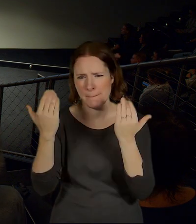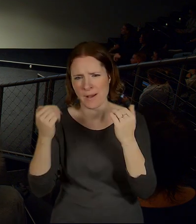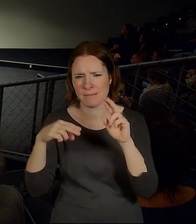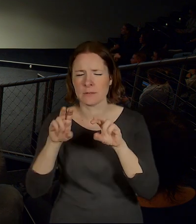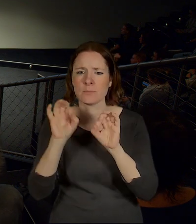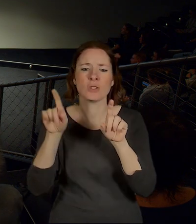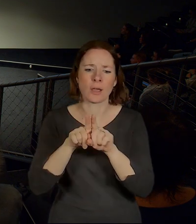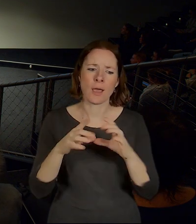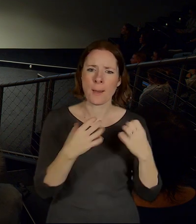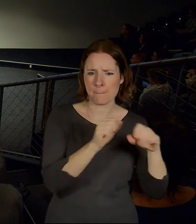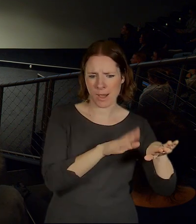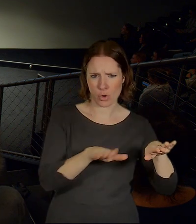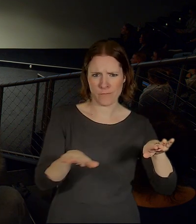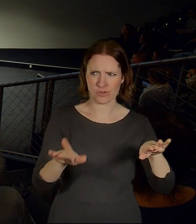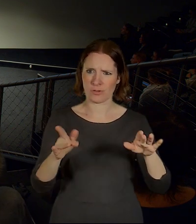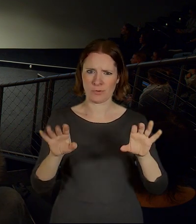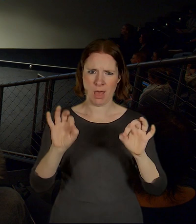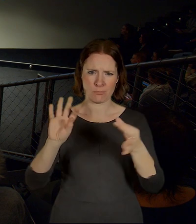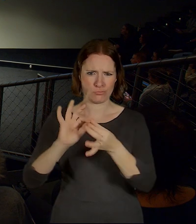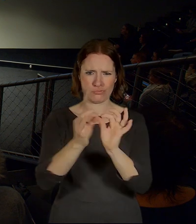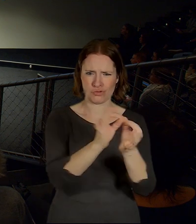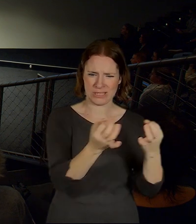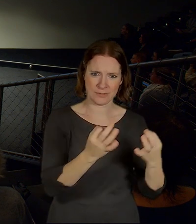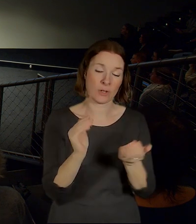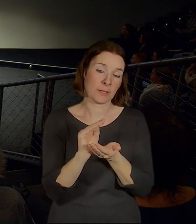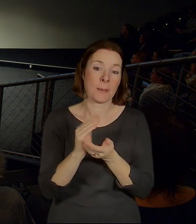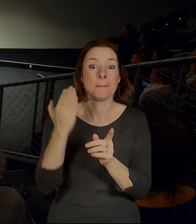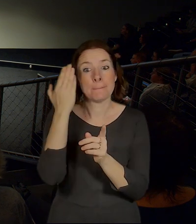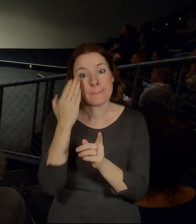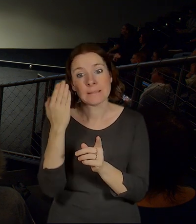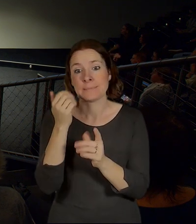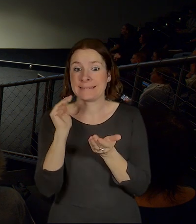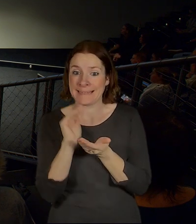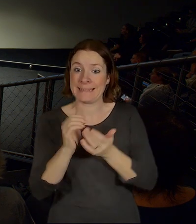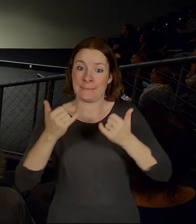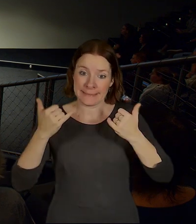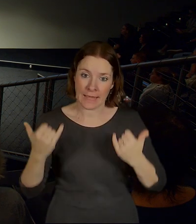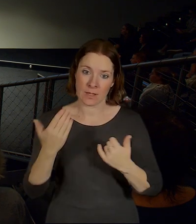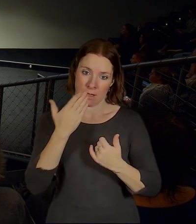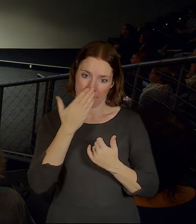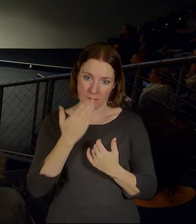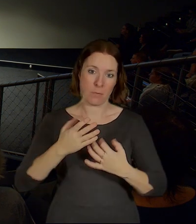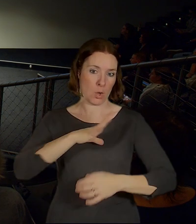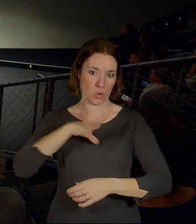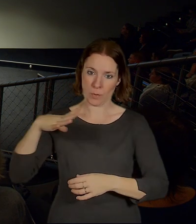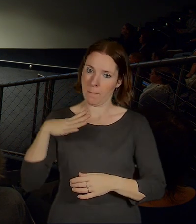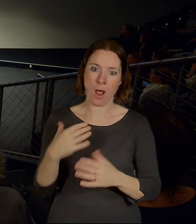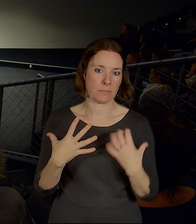kompaktnější, ale vlastně počítáme, že v té první fázi by to bylo vlastně jenom úrovňové parkoviště.